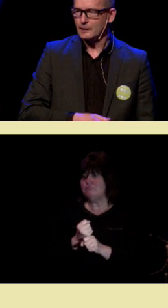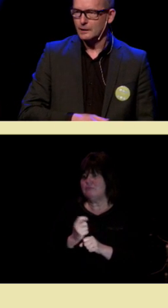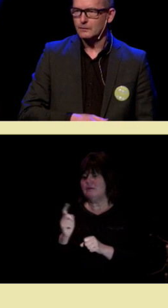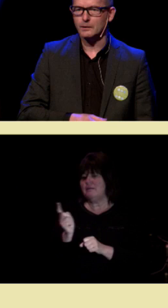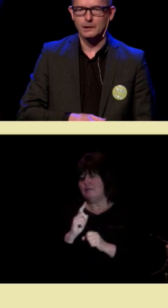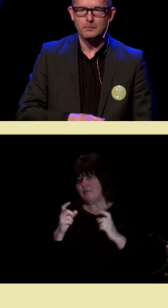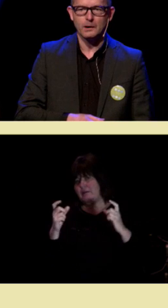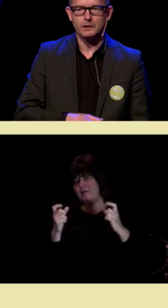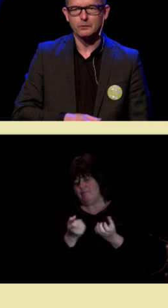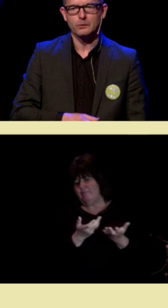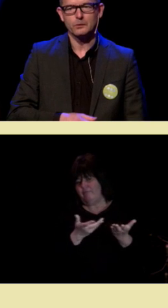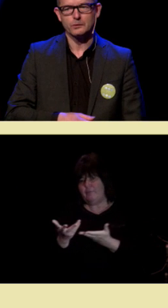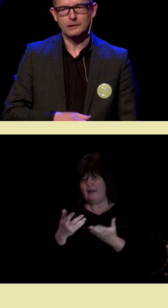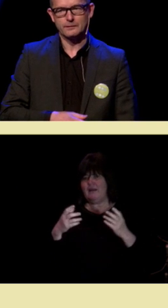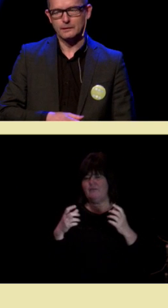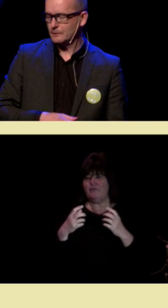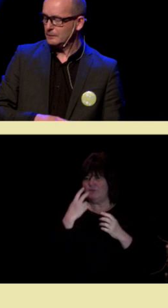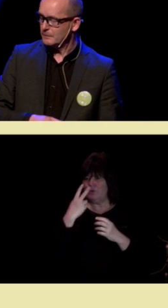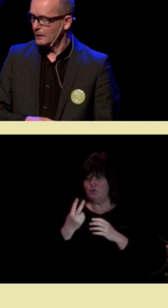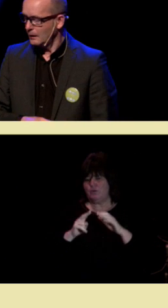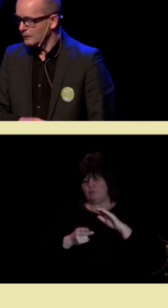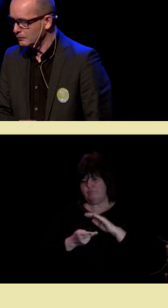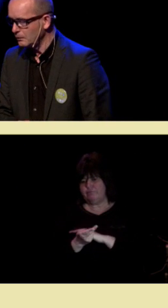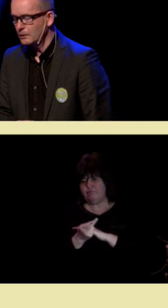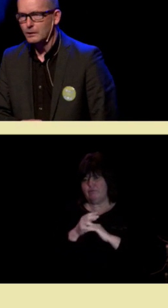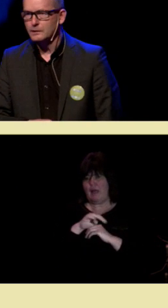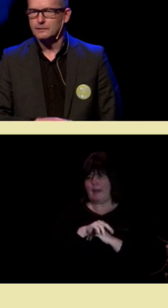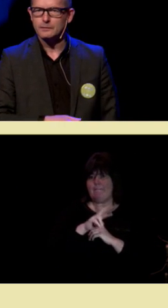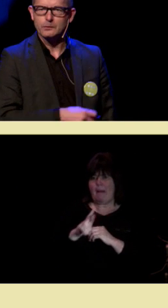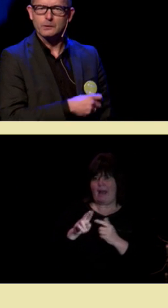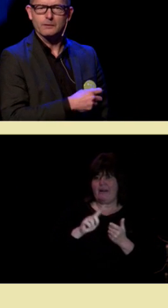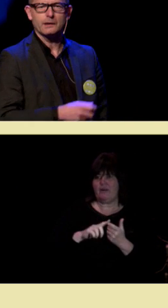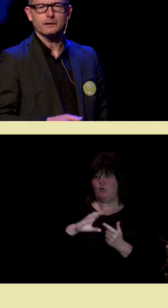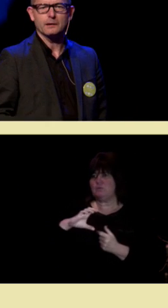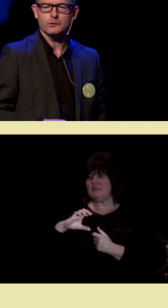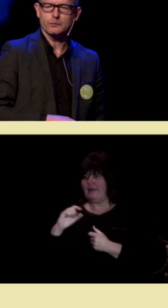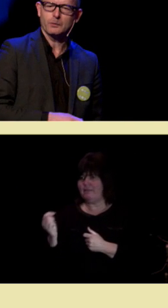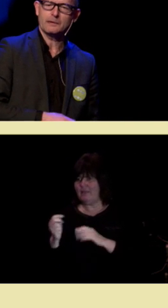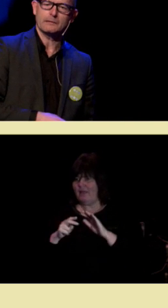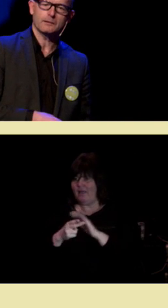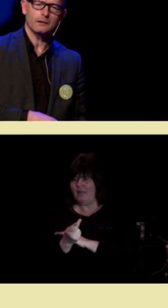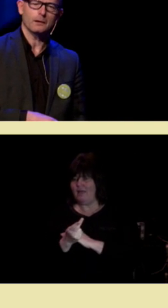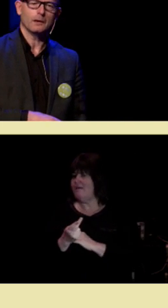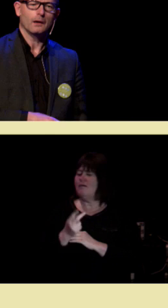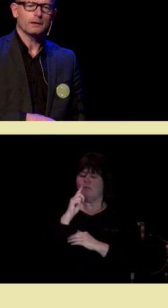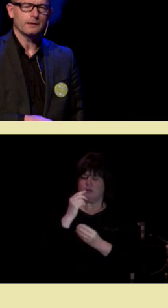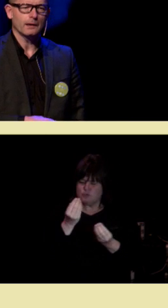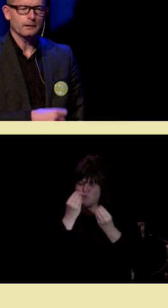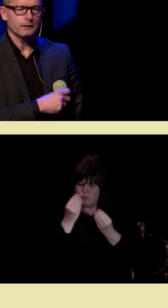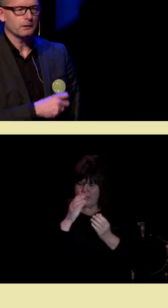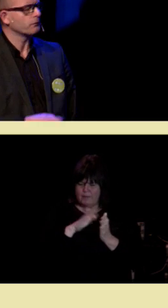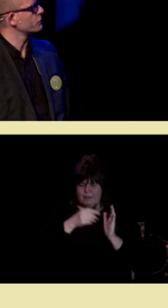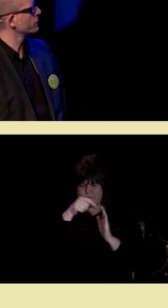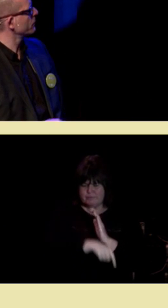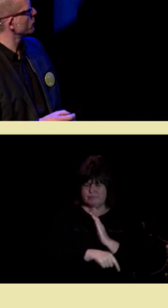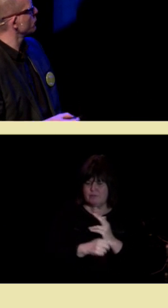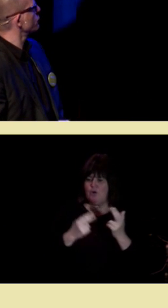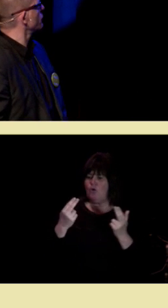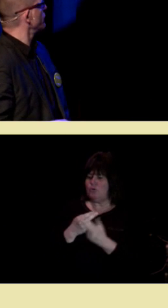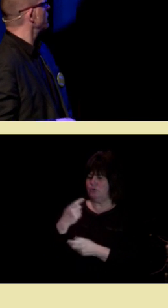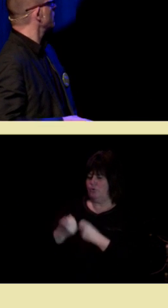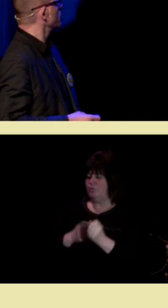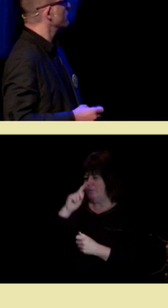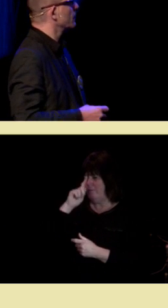billedfremstilling ved MR og CT, så har disse studiene vært gjentatt også på mennesker. Dette er en av de aller første fra